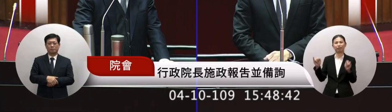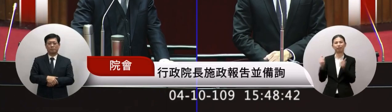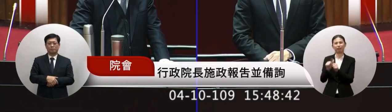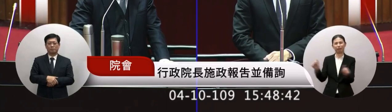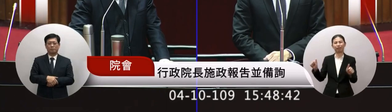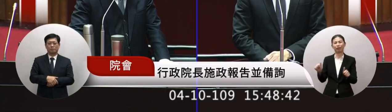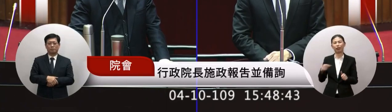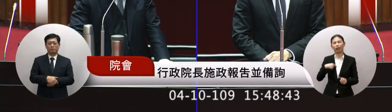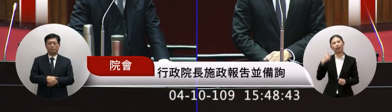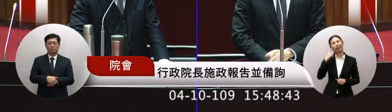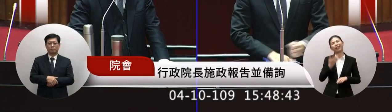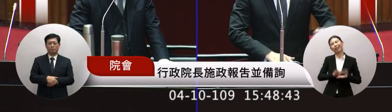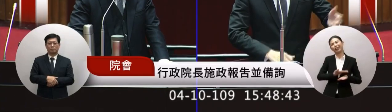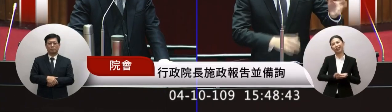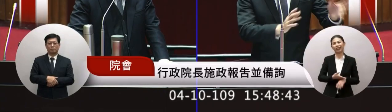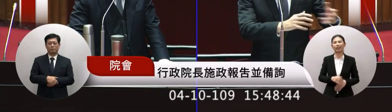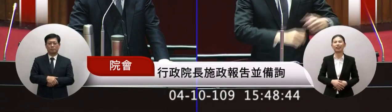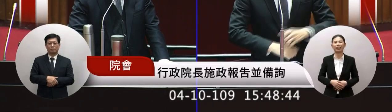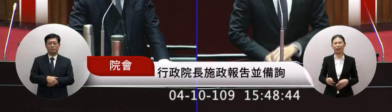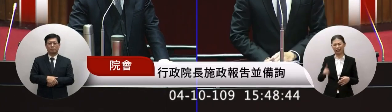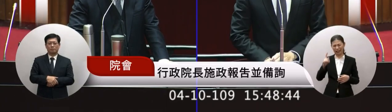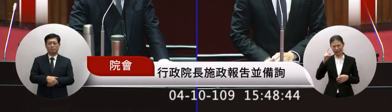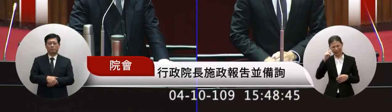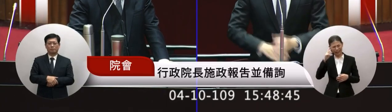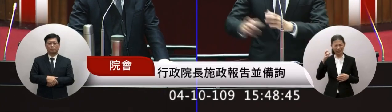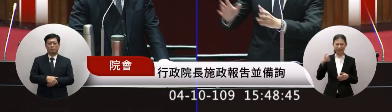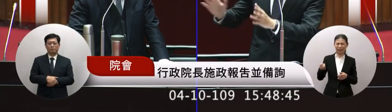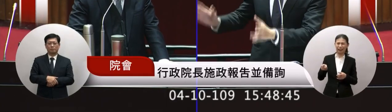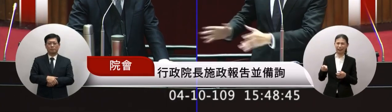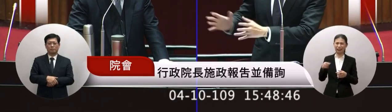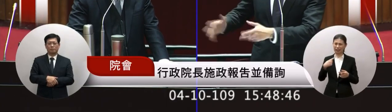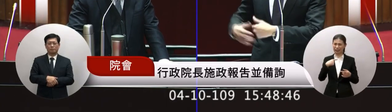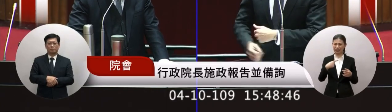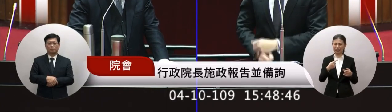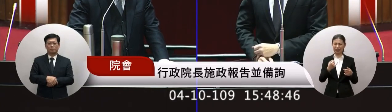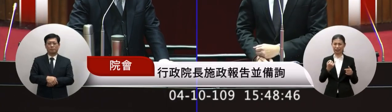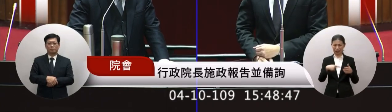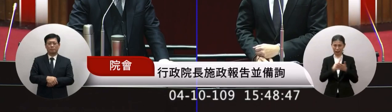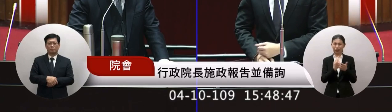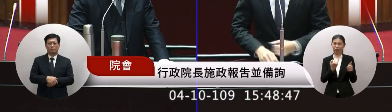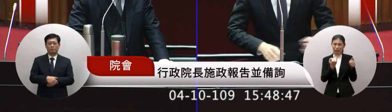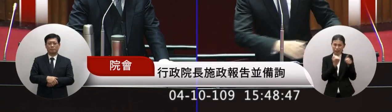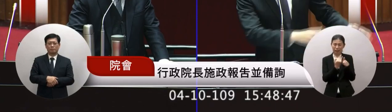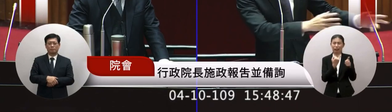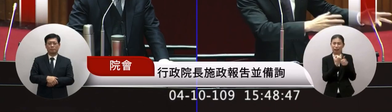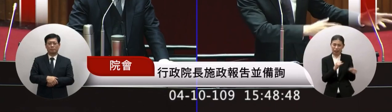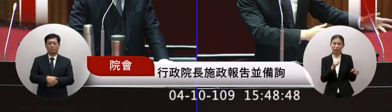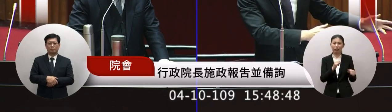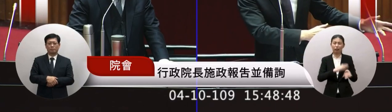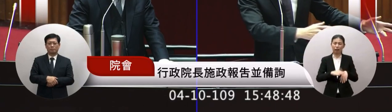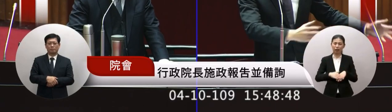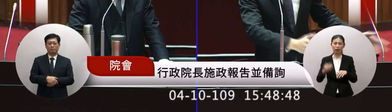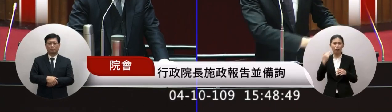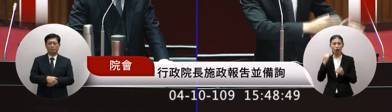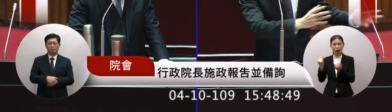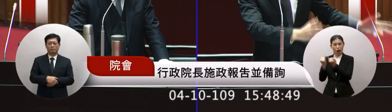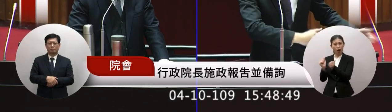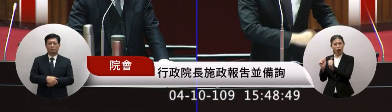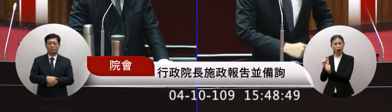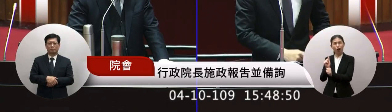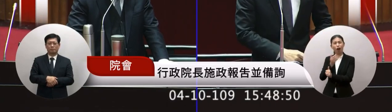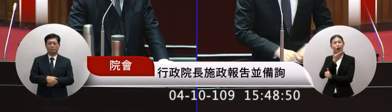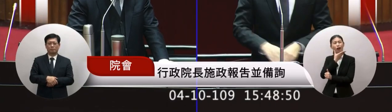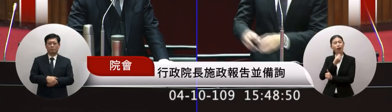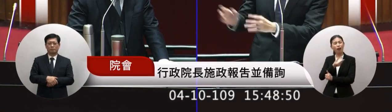放心我想說要不然很煩惱說他們跟我們異性的家庭有離婚當成都很完美